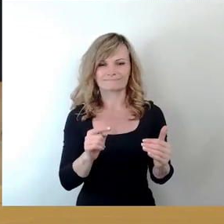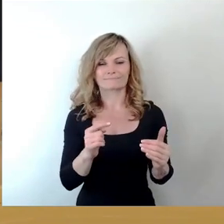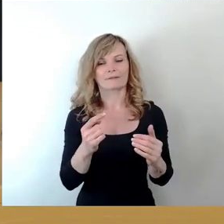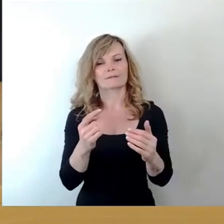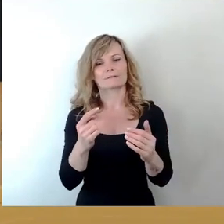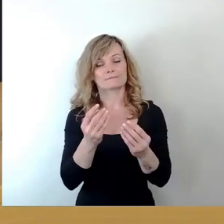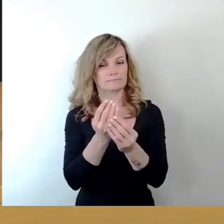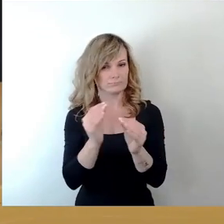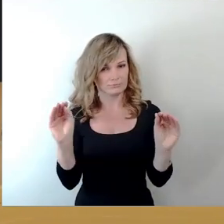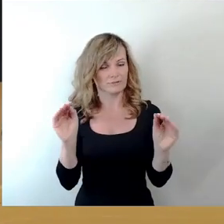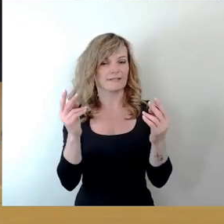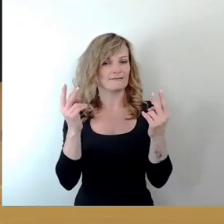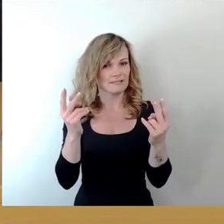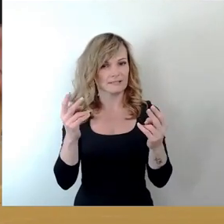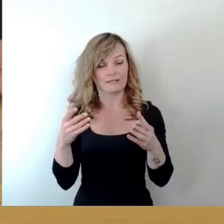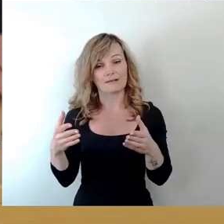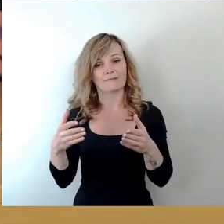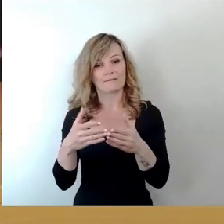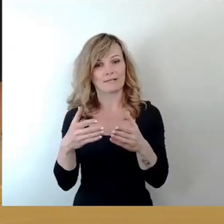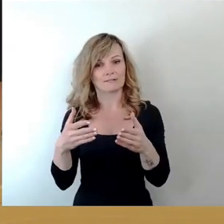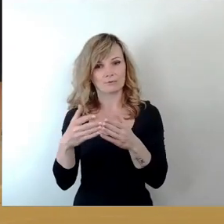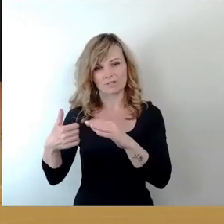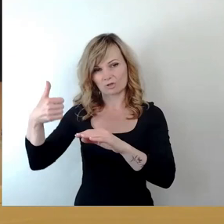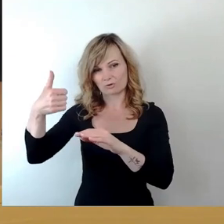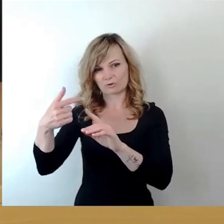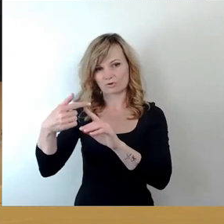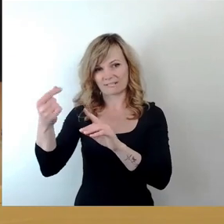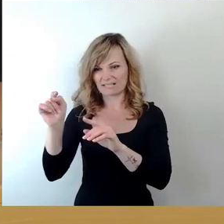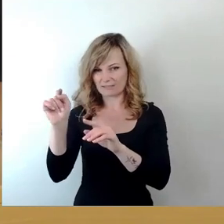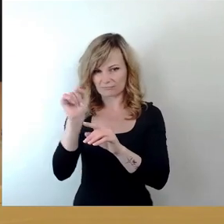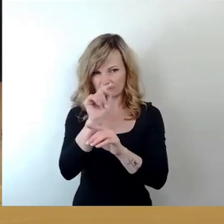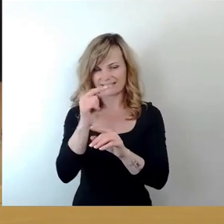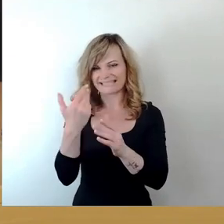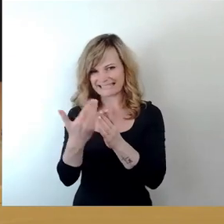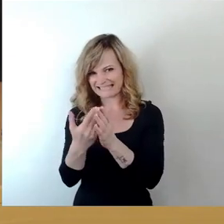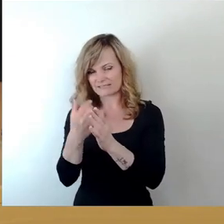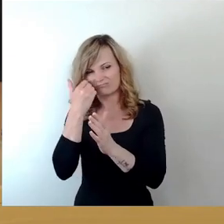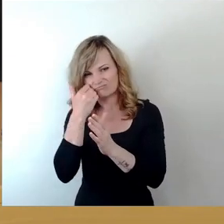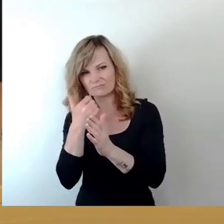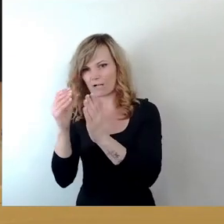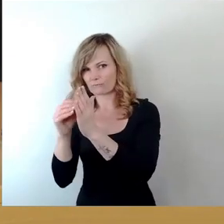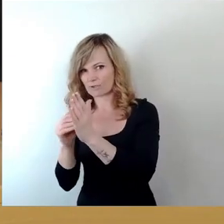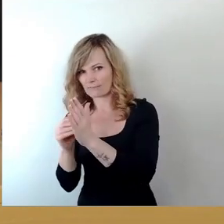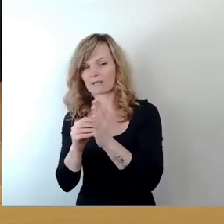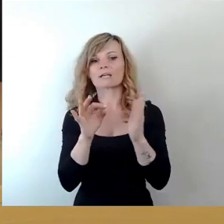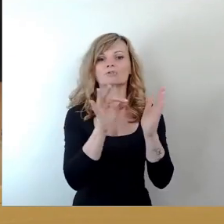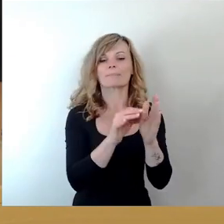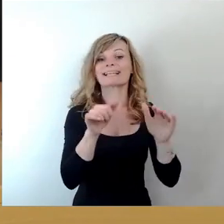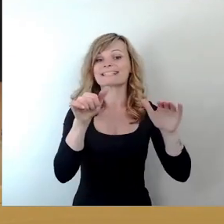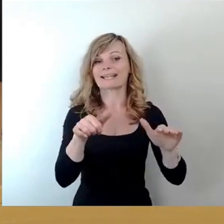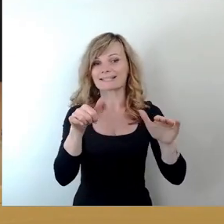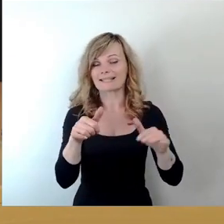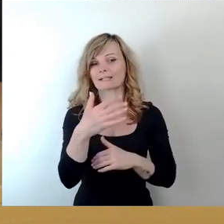Fraktionsspitzen da nochmal das notieren. Die Tops 16, 25